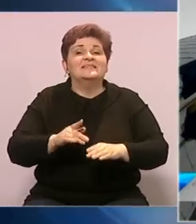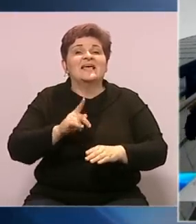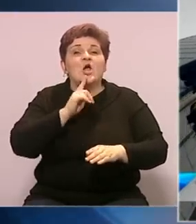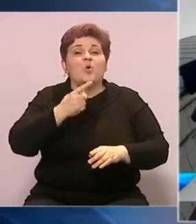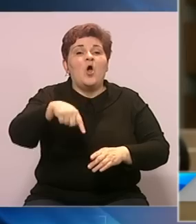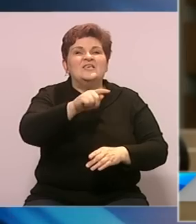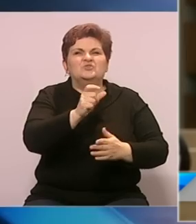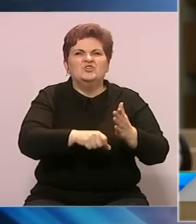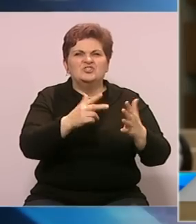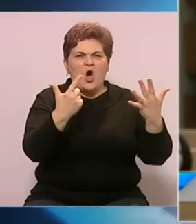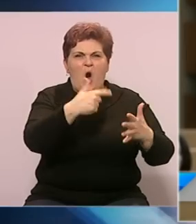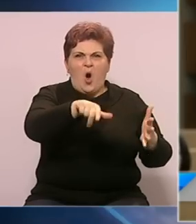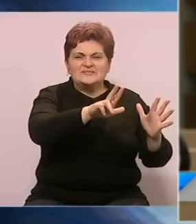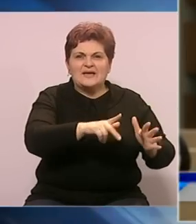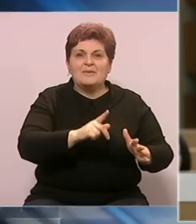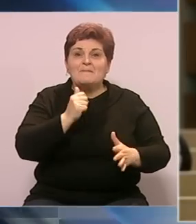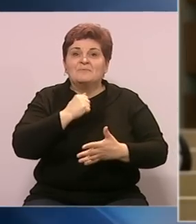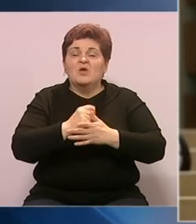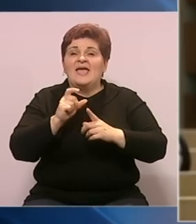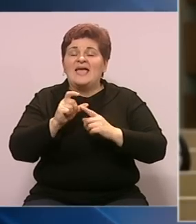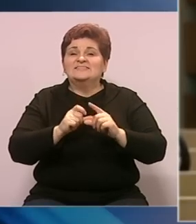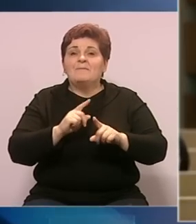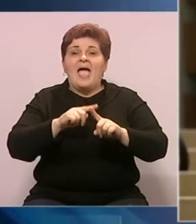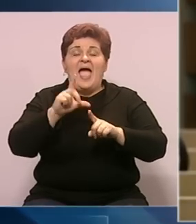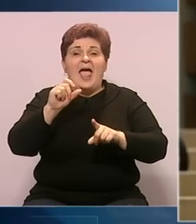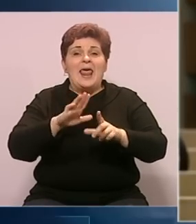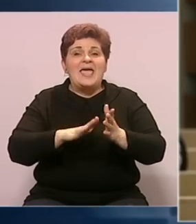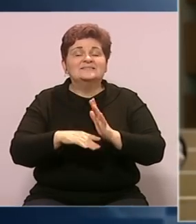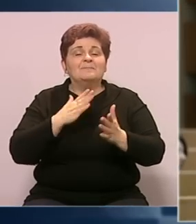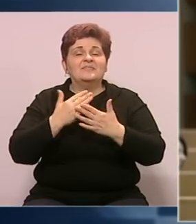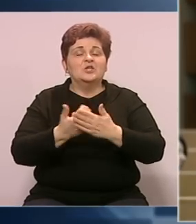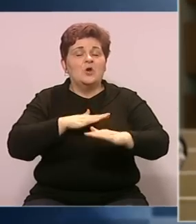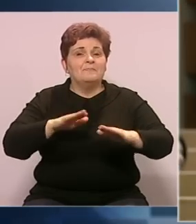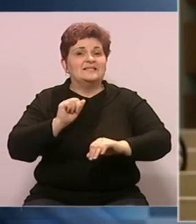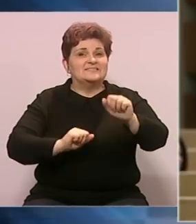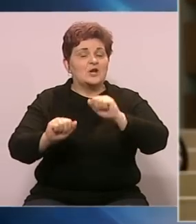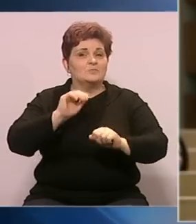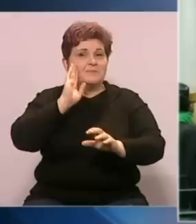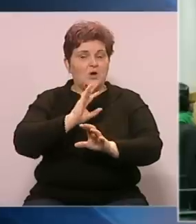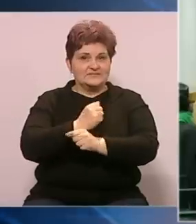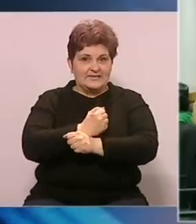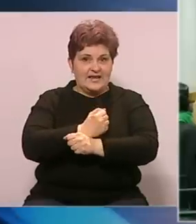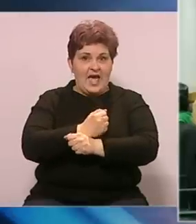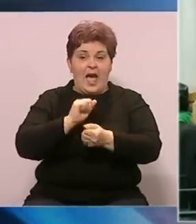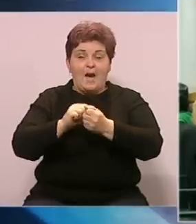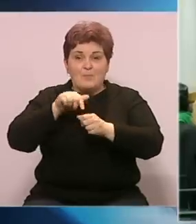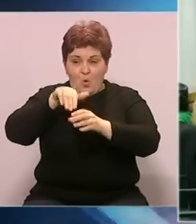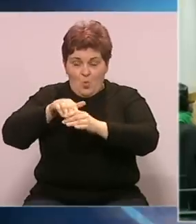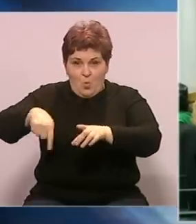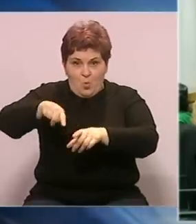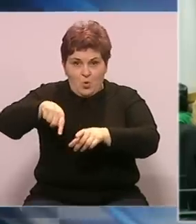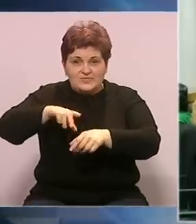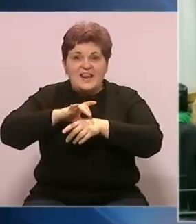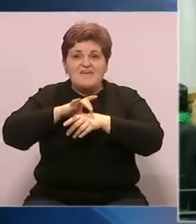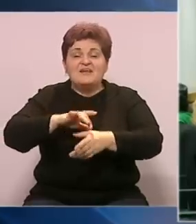Osmorke. Tek danas prva potvrda je ZSDP-a da će Zukan-Heles biti novi ministar odbrane Bosne i Hercegovine. A borba unutar Osmorke se i